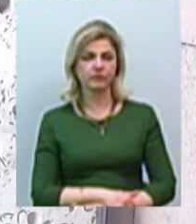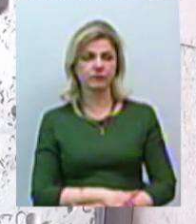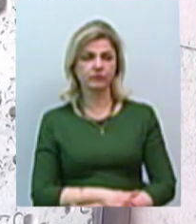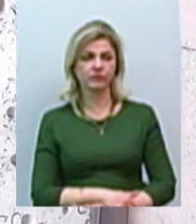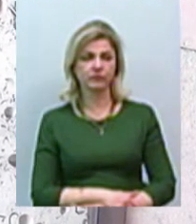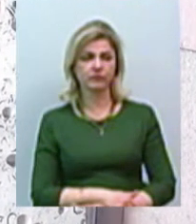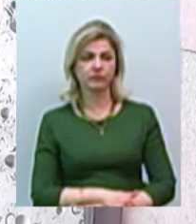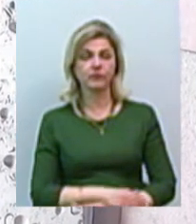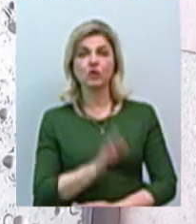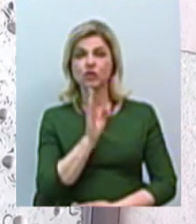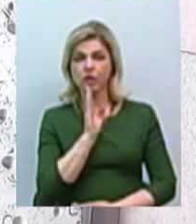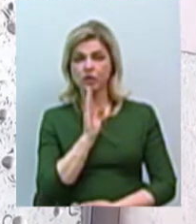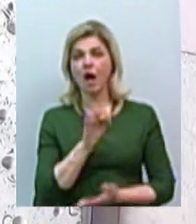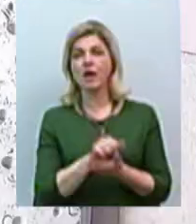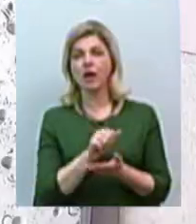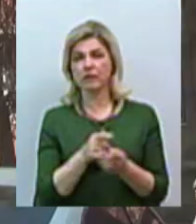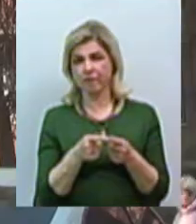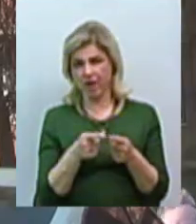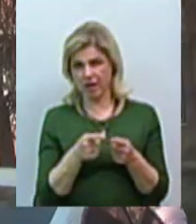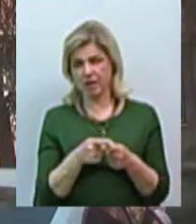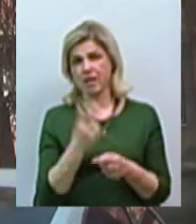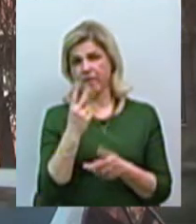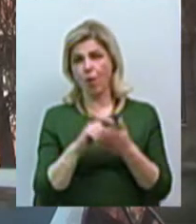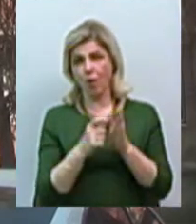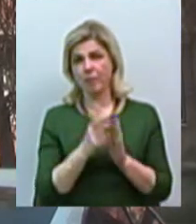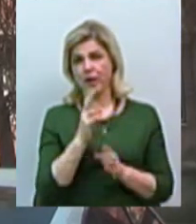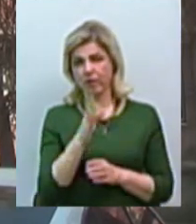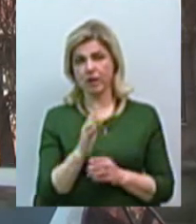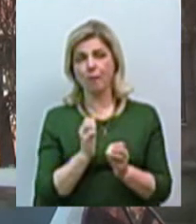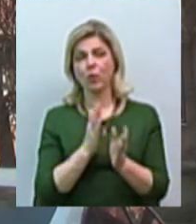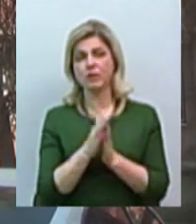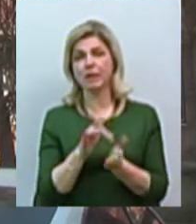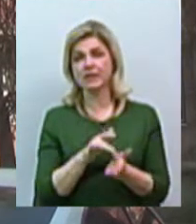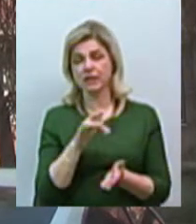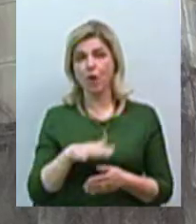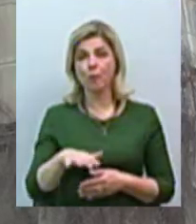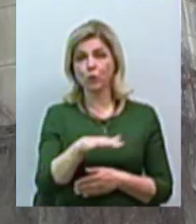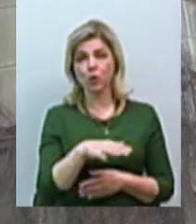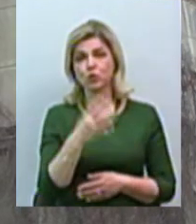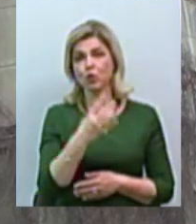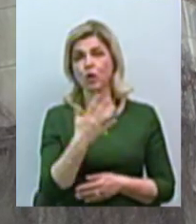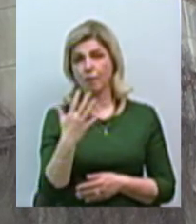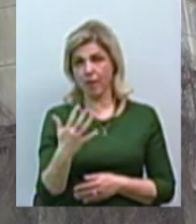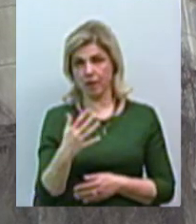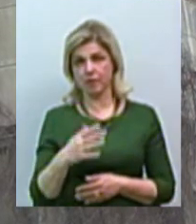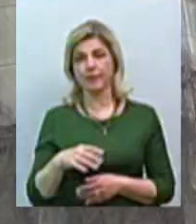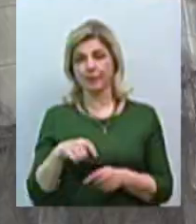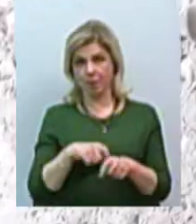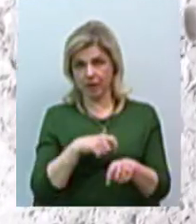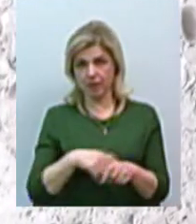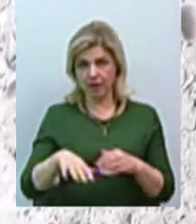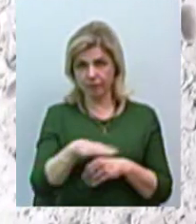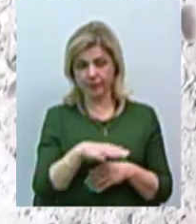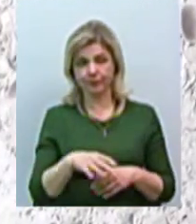Ганна Рубанська орендує двокімнатну квартиру на проспекті Центральному. Площа житла – 45 квадратних метрів. Минулого тижня